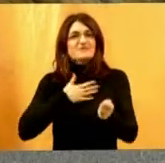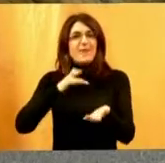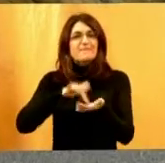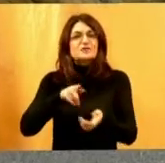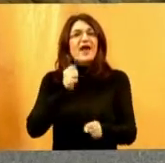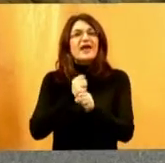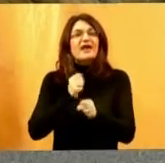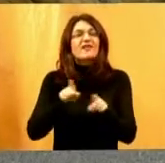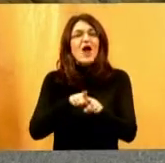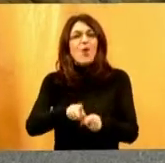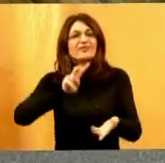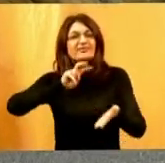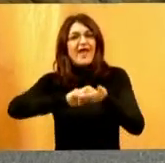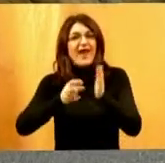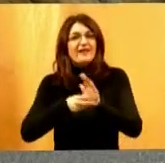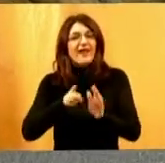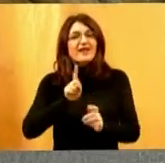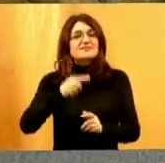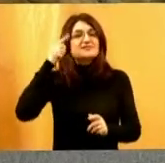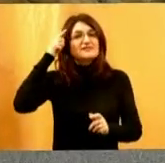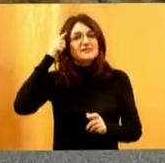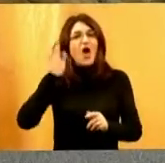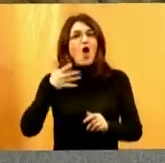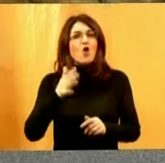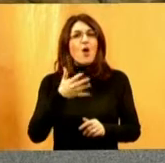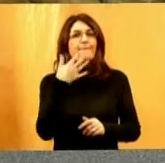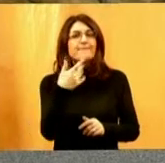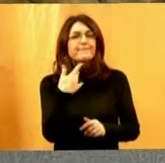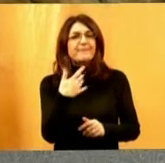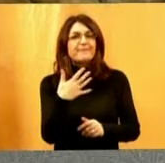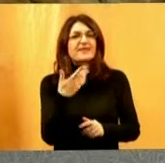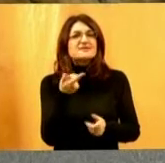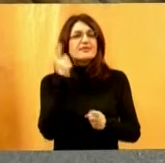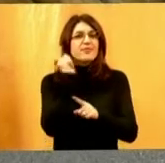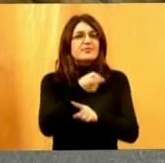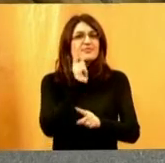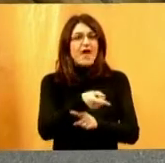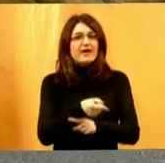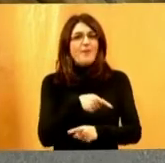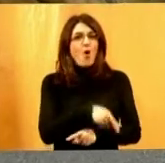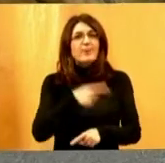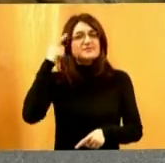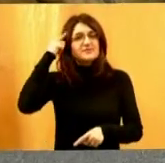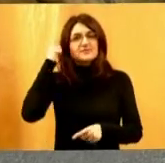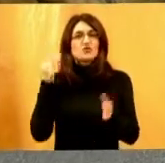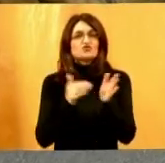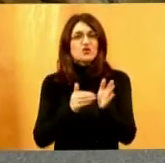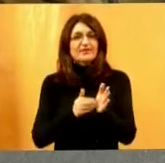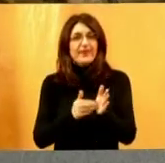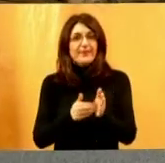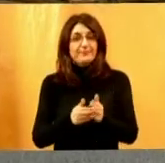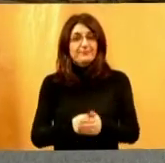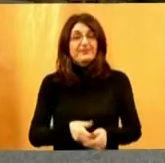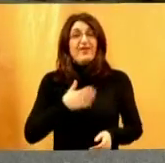radit se o tehnici i znanju oko 50 naredbi sa vodića. Znači,